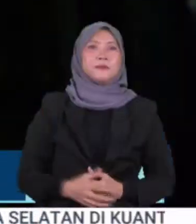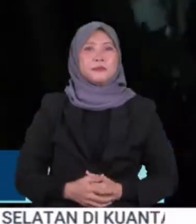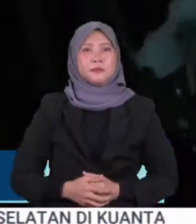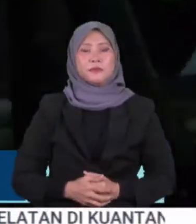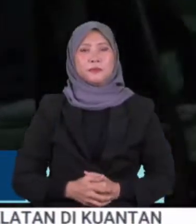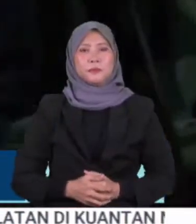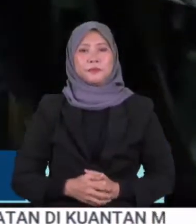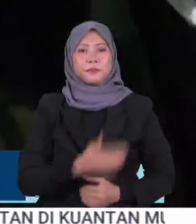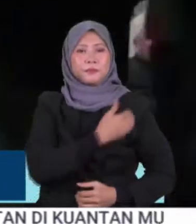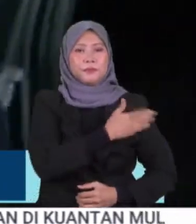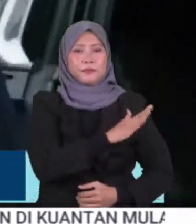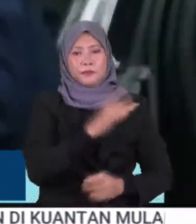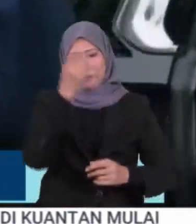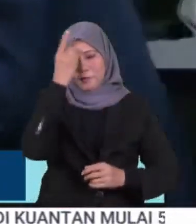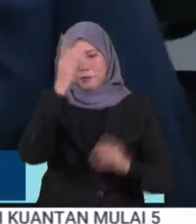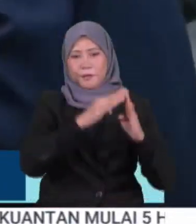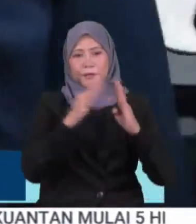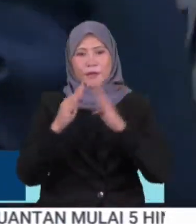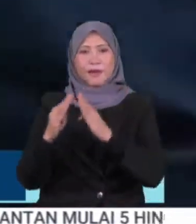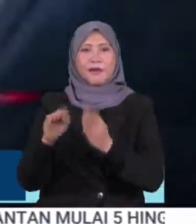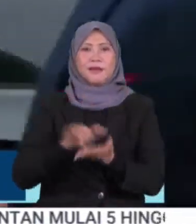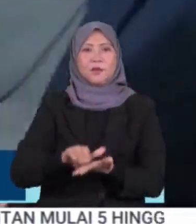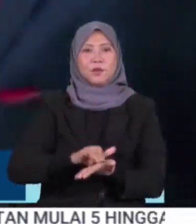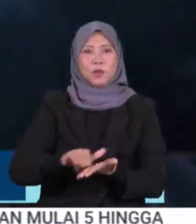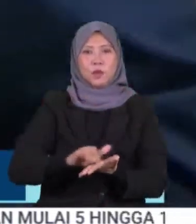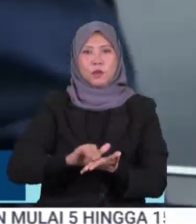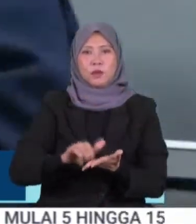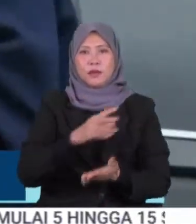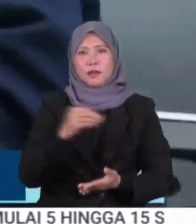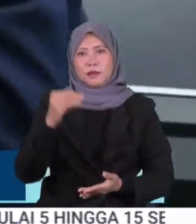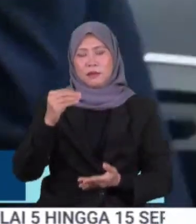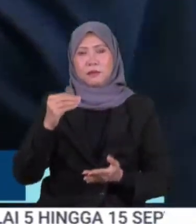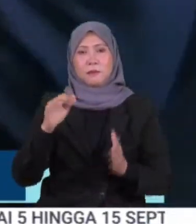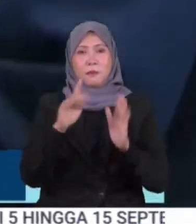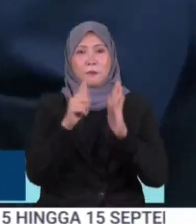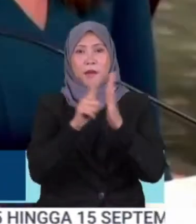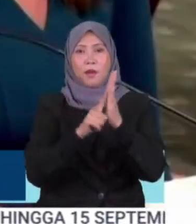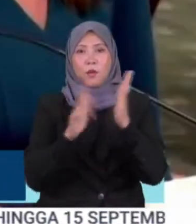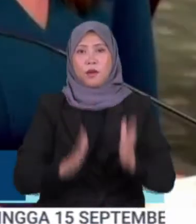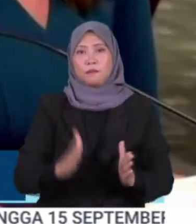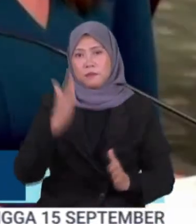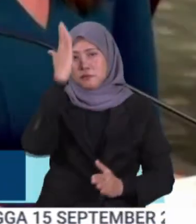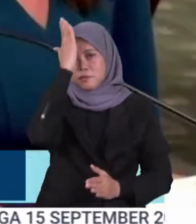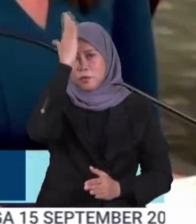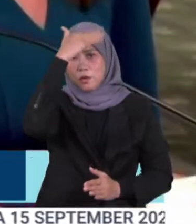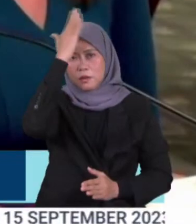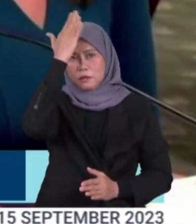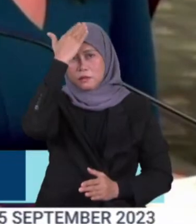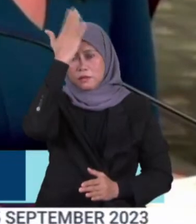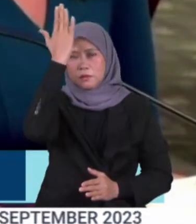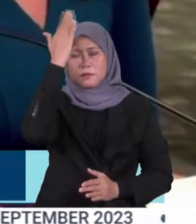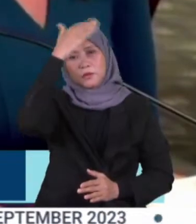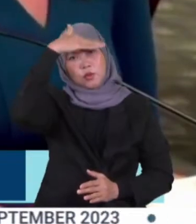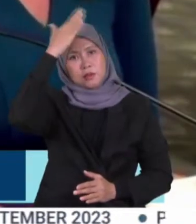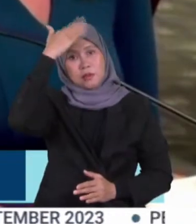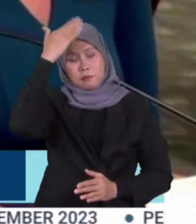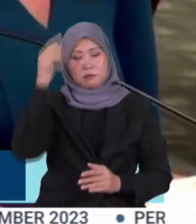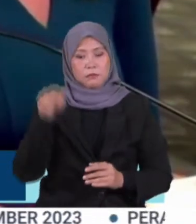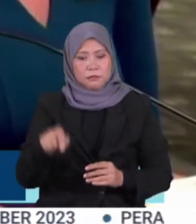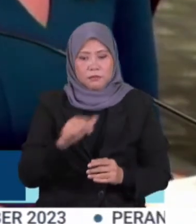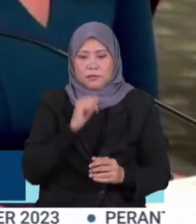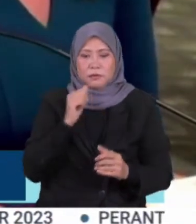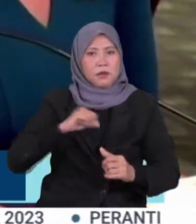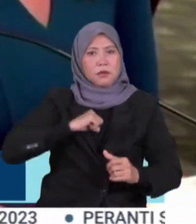Bekas Datuk Bandar New York City dan Peguam Donald Trump Rudy Jelani mengaku tidak bersalah atas pertuduhan